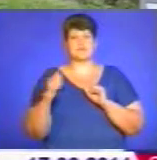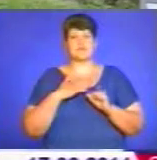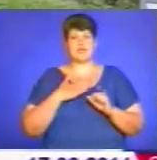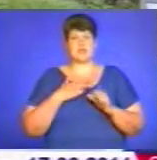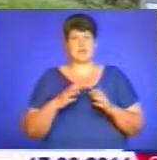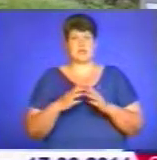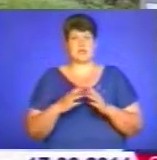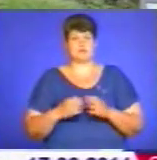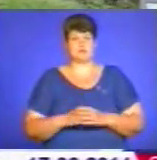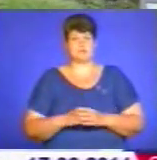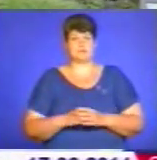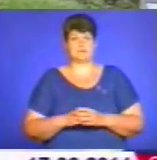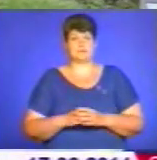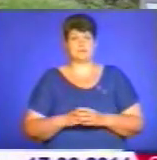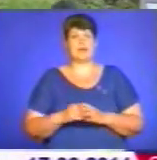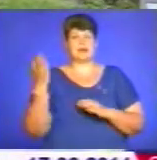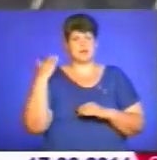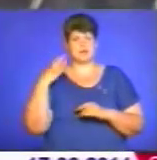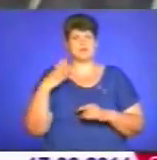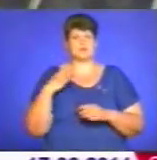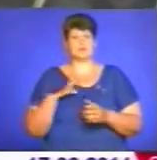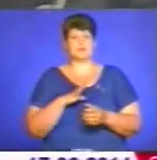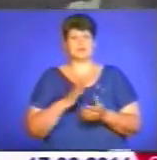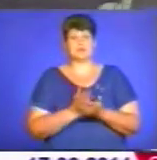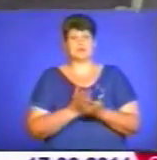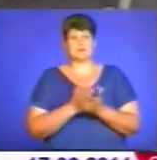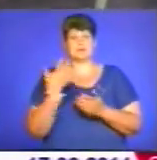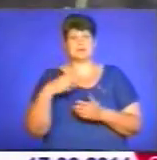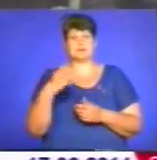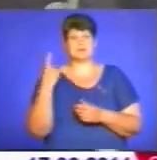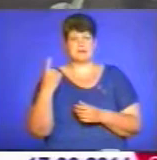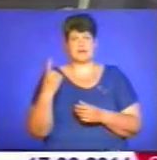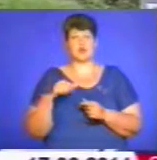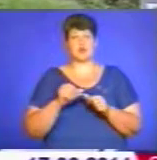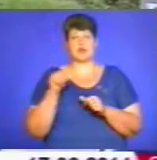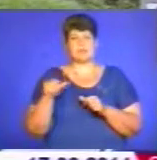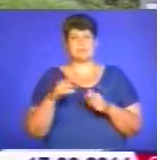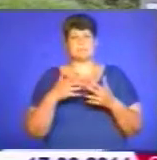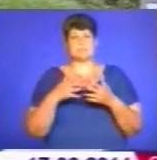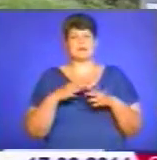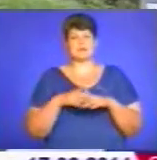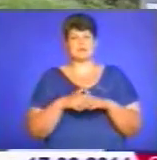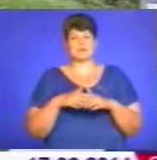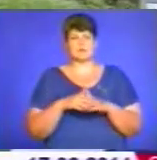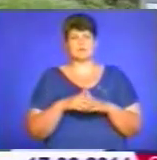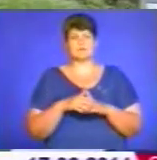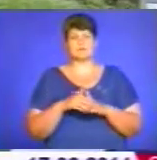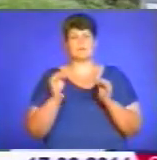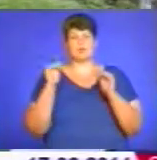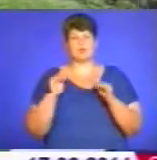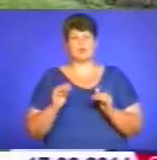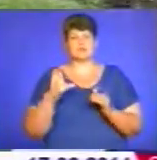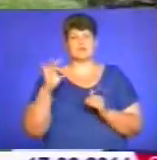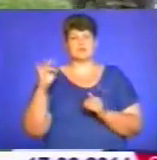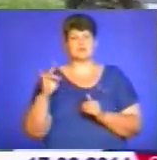батальйон. Всі вони до цього проходили службу в 51-й окремій механізованій бригаді. Це молодший сержант Шитіков, молодший сержант